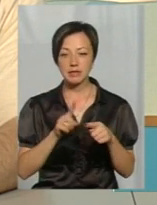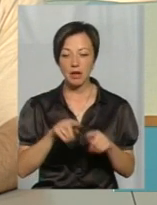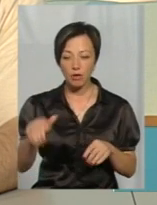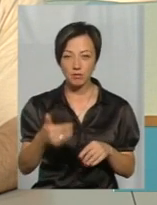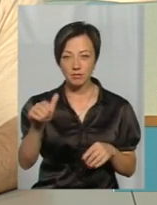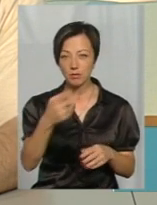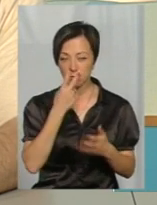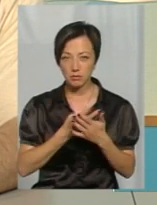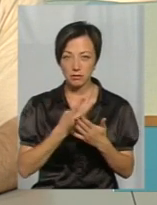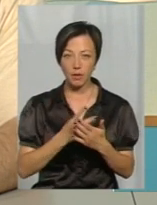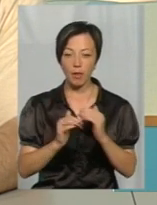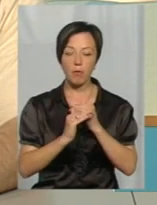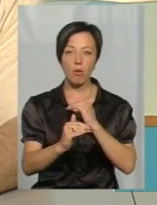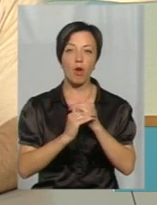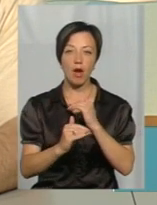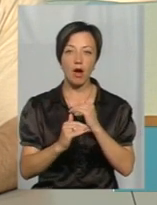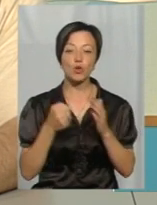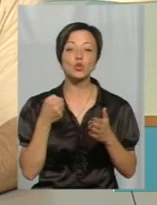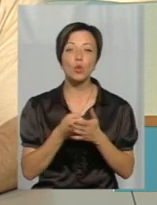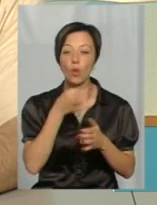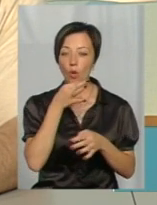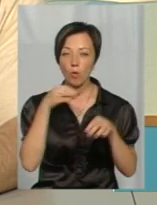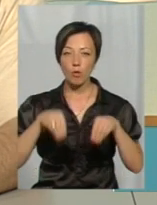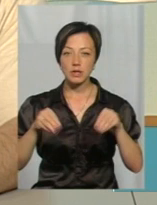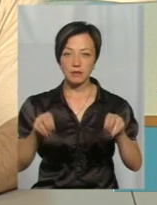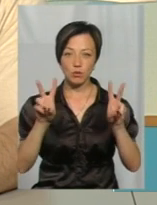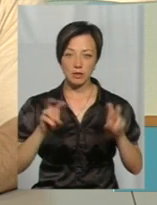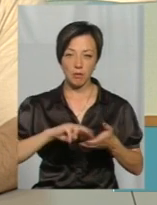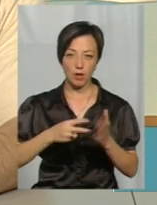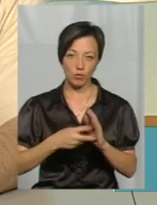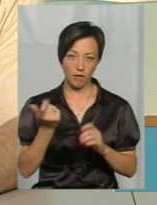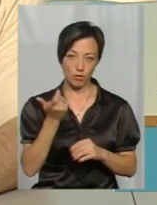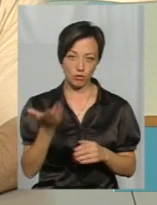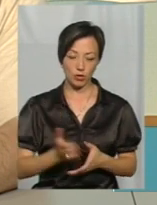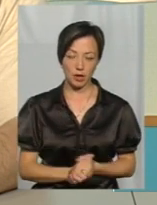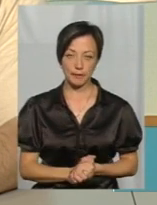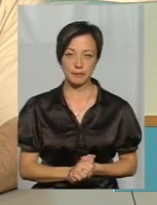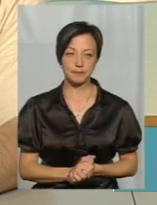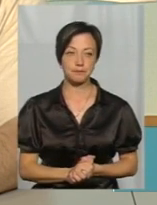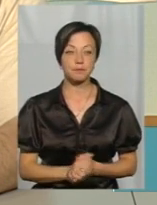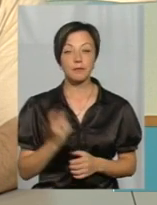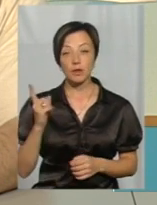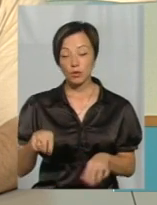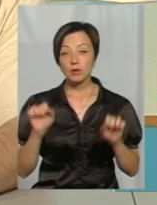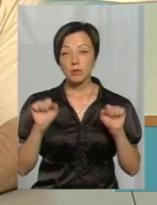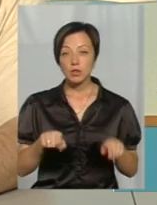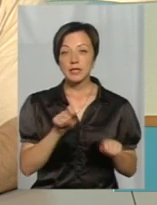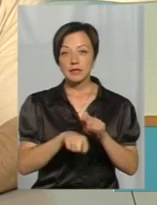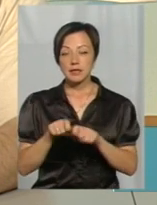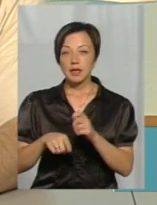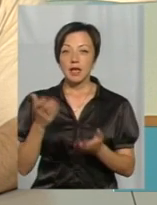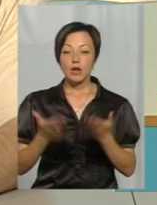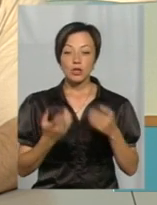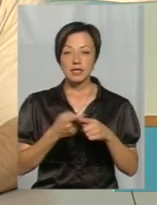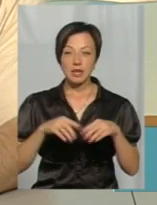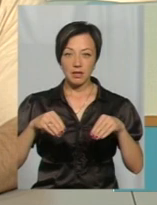розкопок на полях до посіву культури, який запланував господар. І тоді можна відслідкувати, якщо це